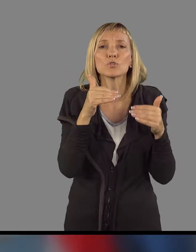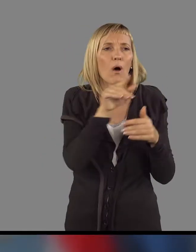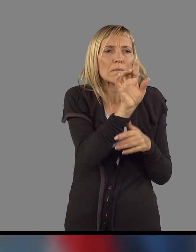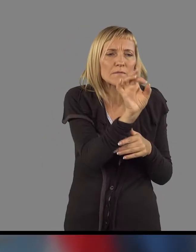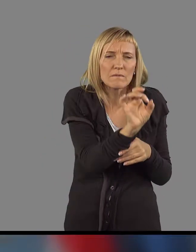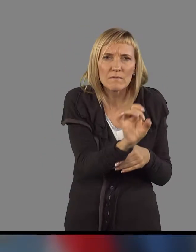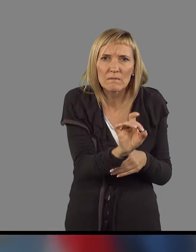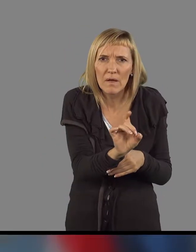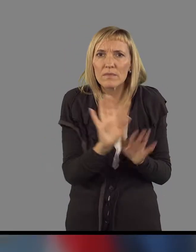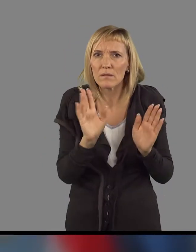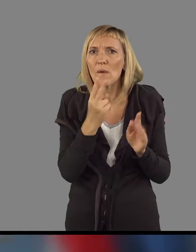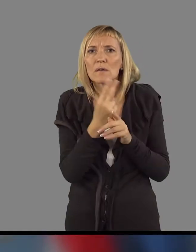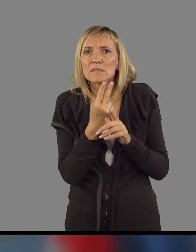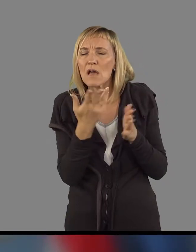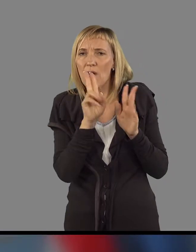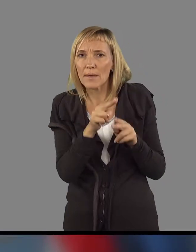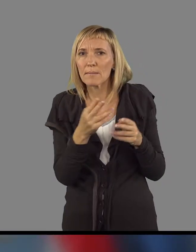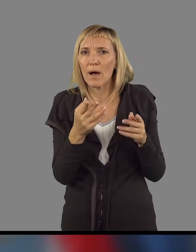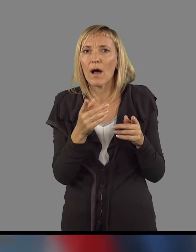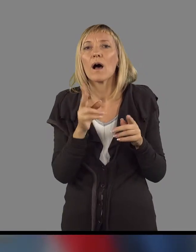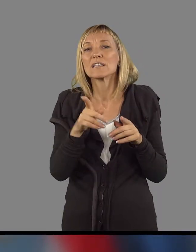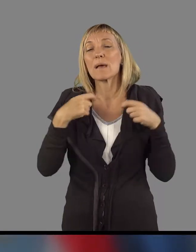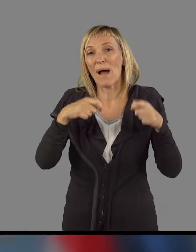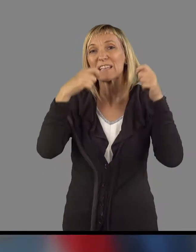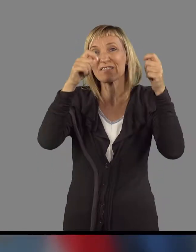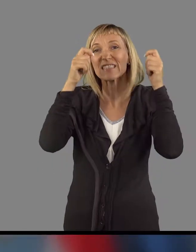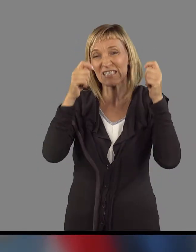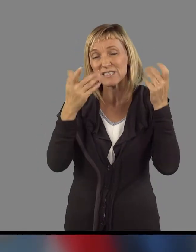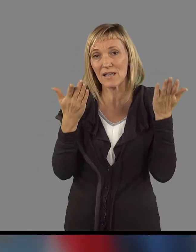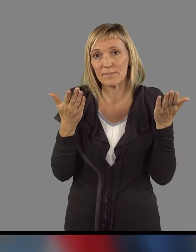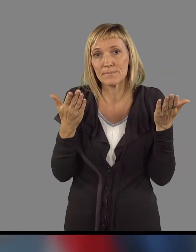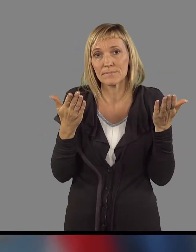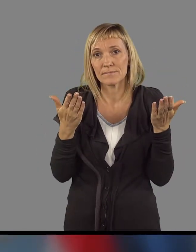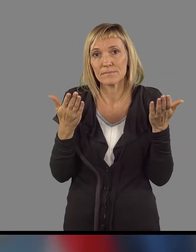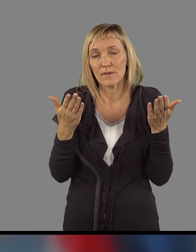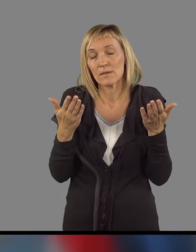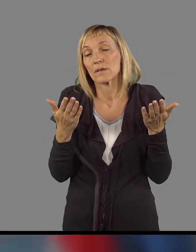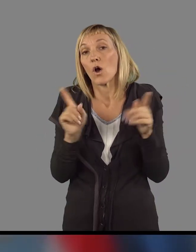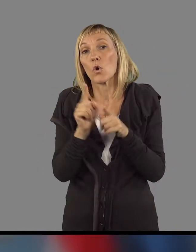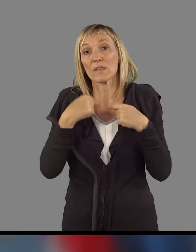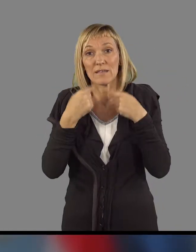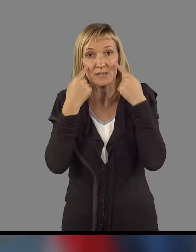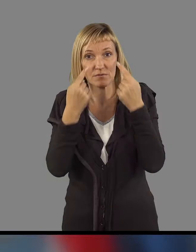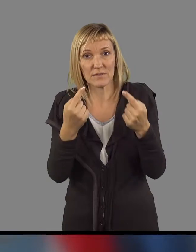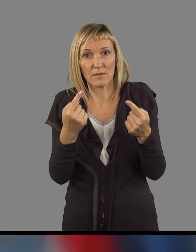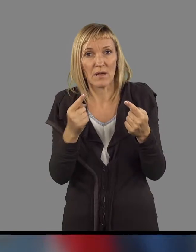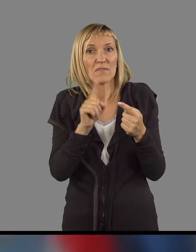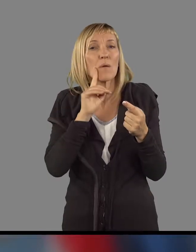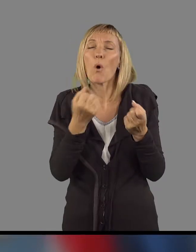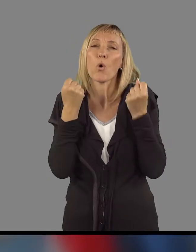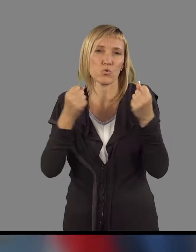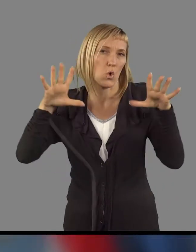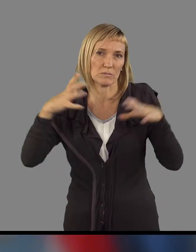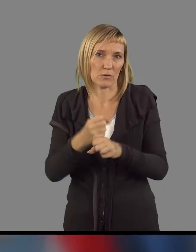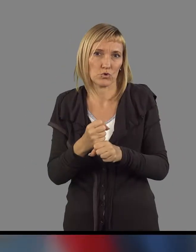nepotrebnih ukrepih te rezerve, se pa ta investicijski potencijal, potem kolikor jaz vidim, te razreze ne bo